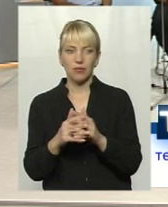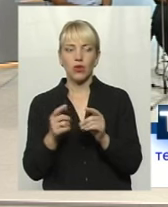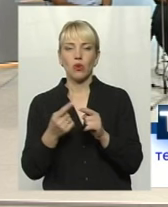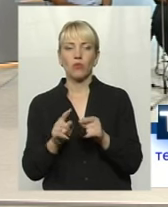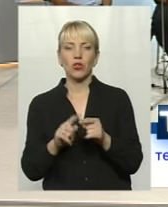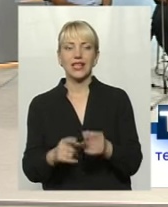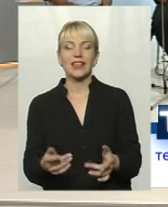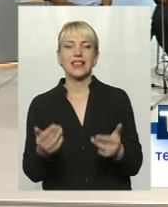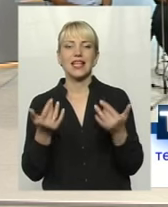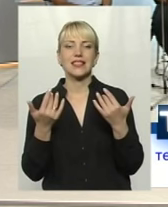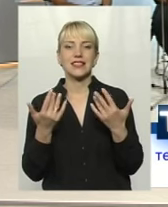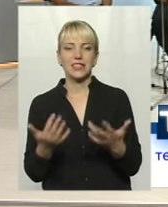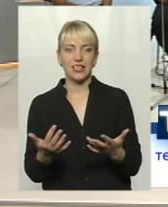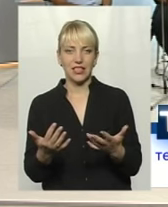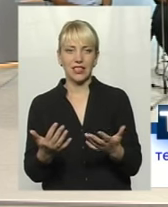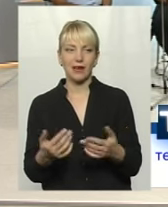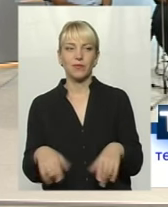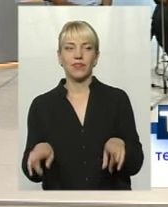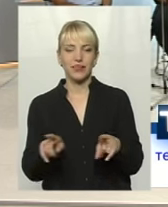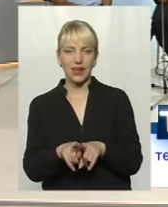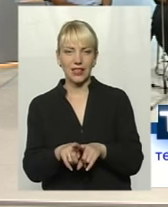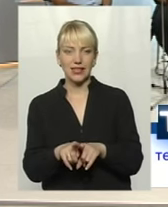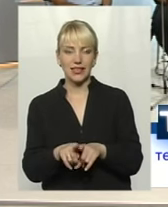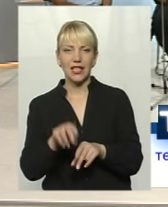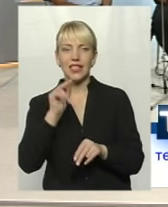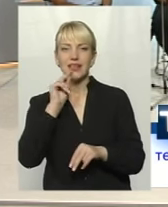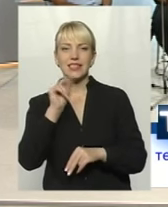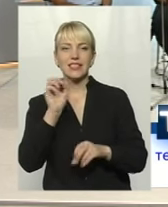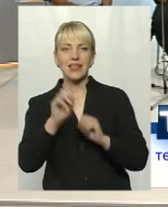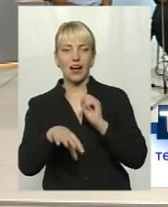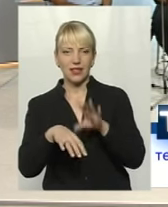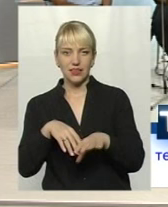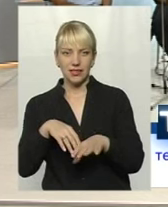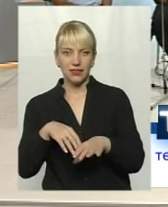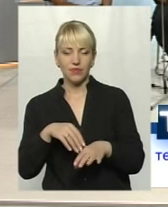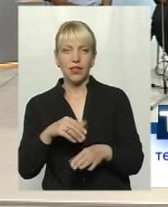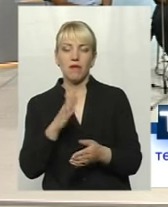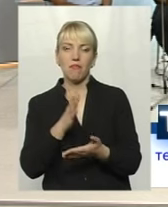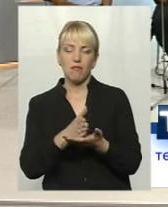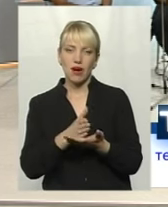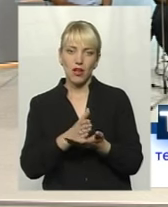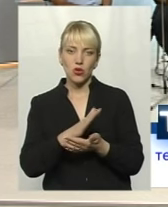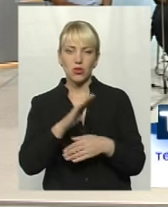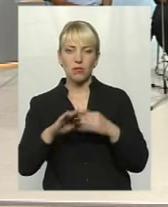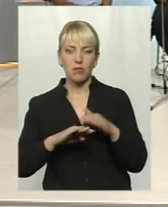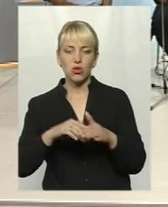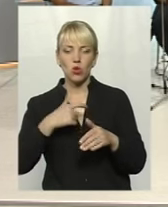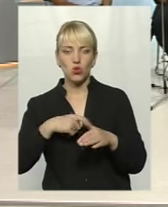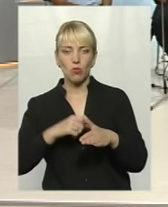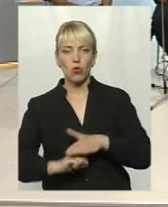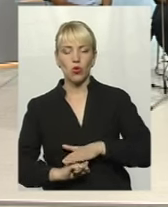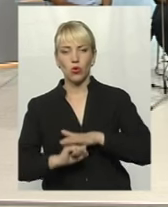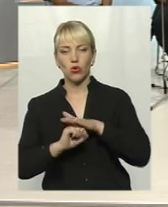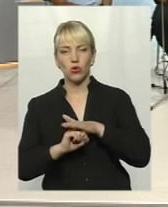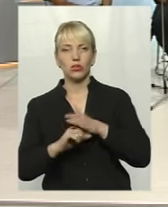наскільки отакі закиди мають під собою ґрунт, ми